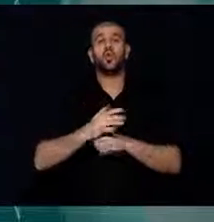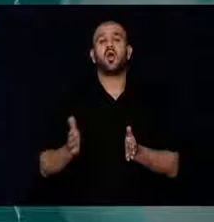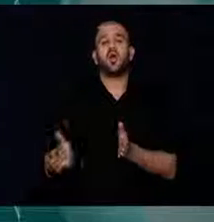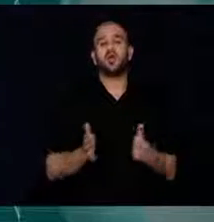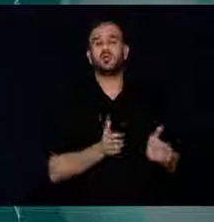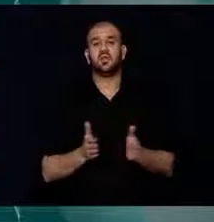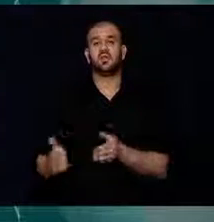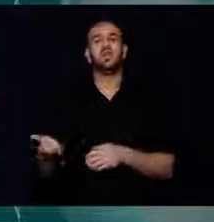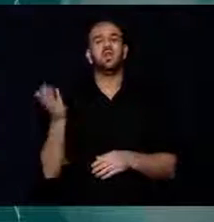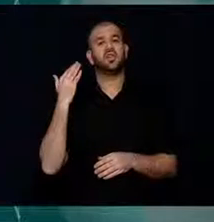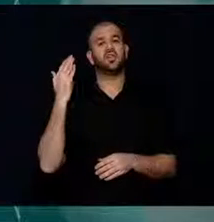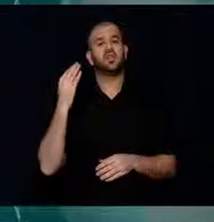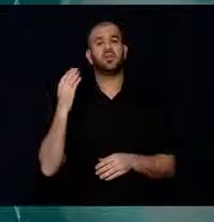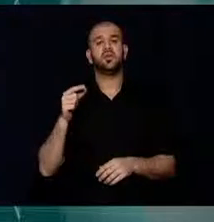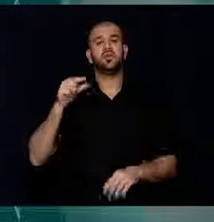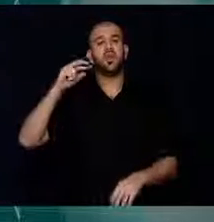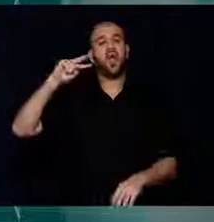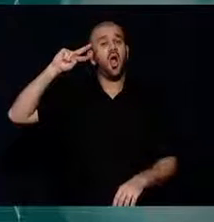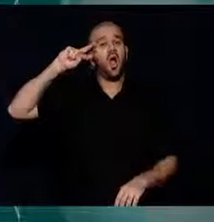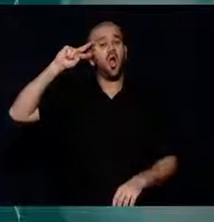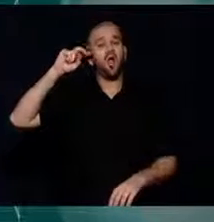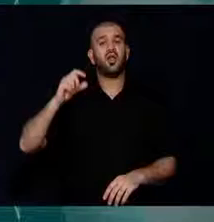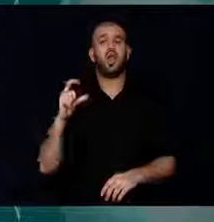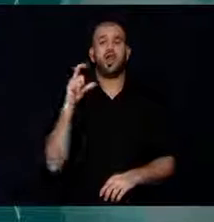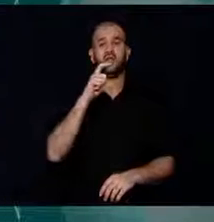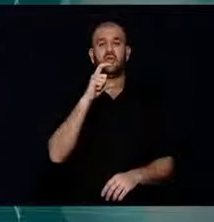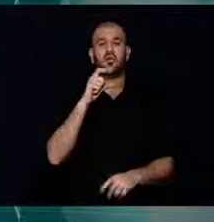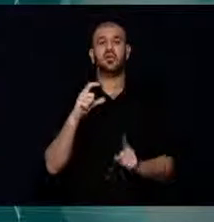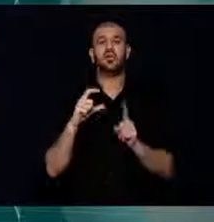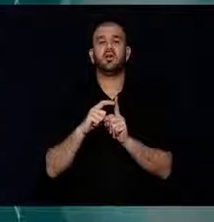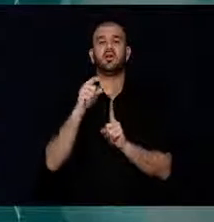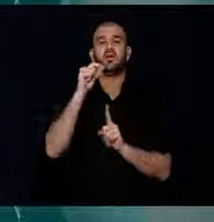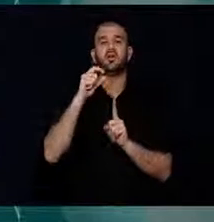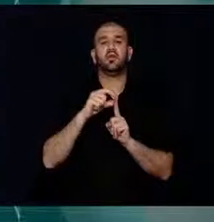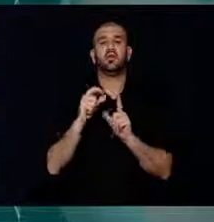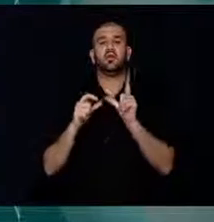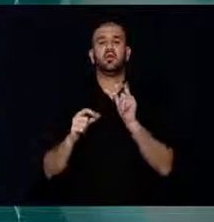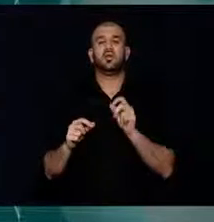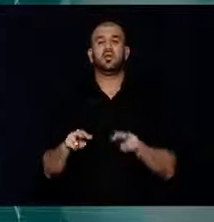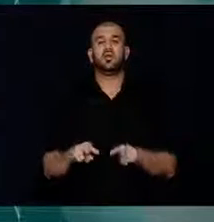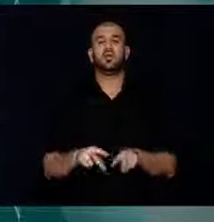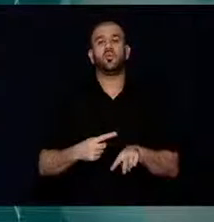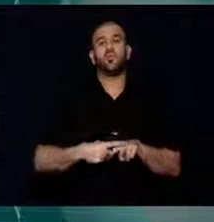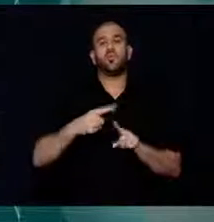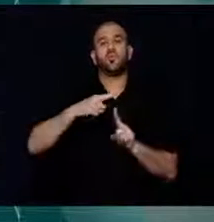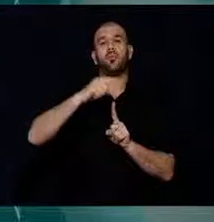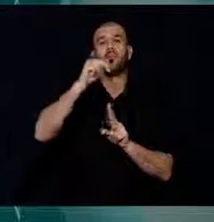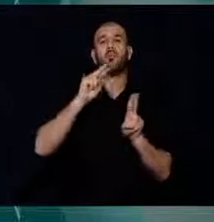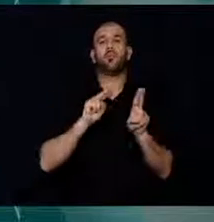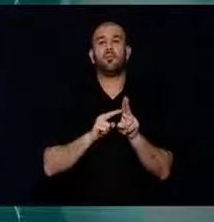diplomatik ilişkilerin tekrar başlatılması karara bağlanmıştı.